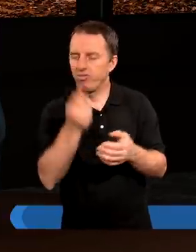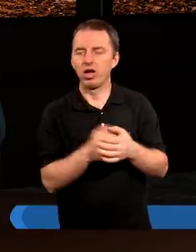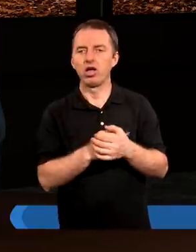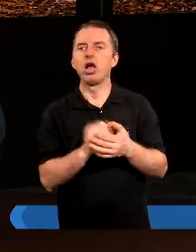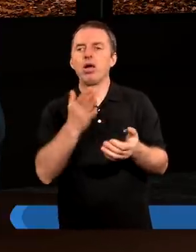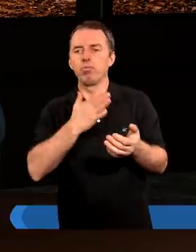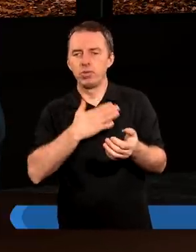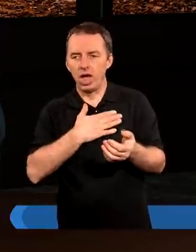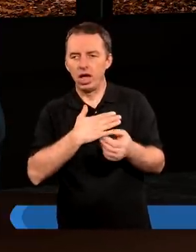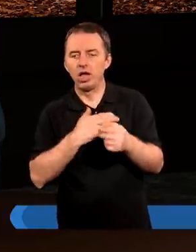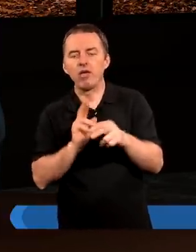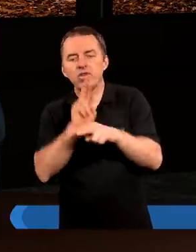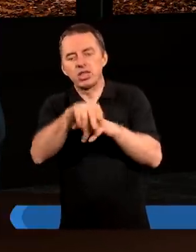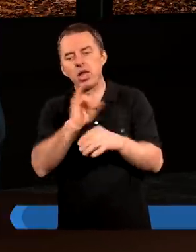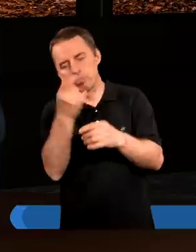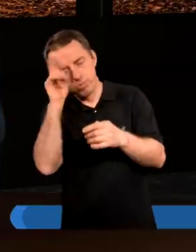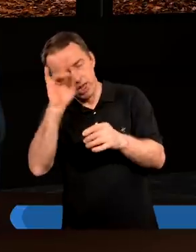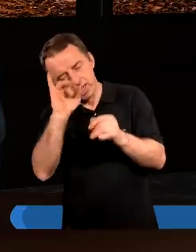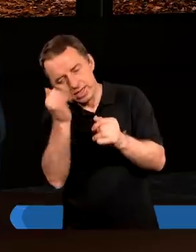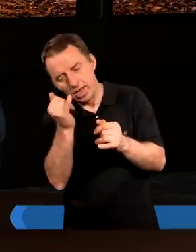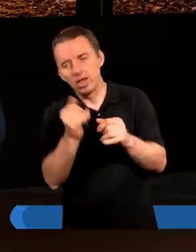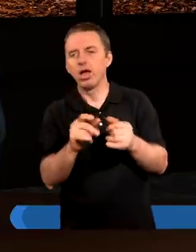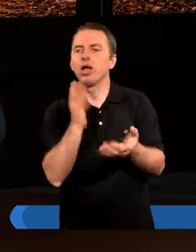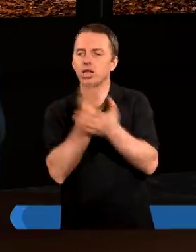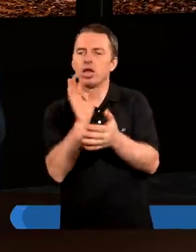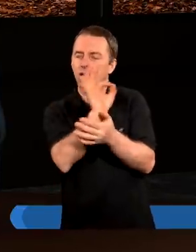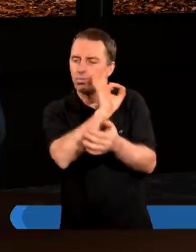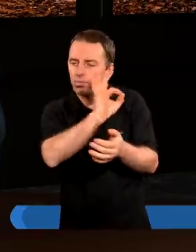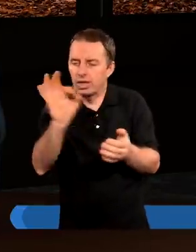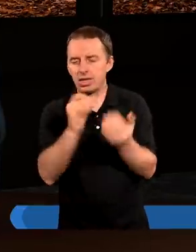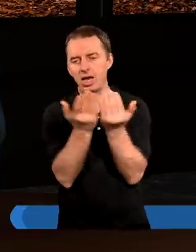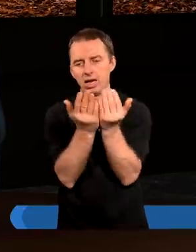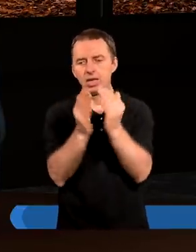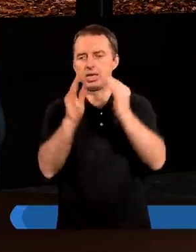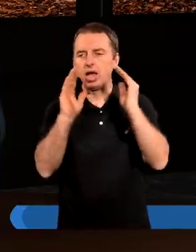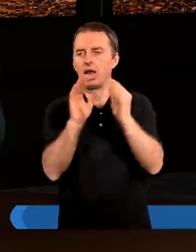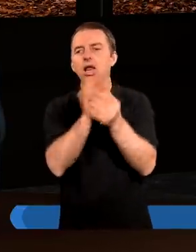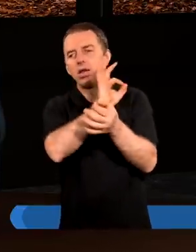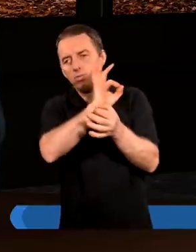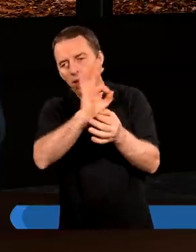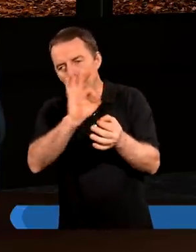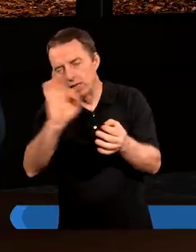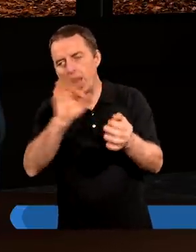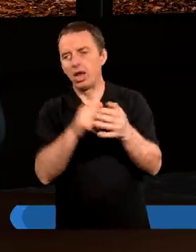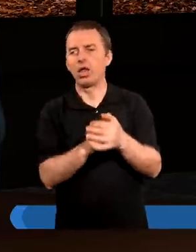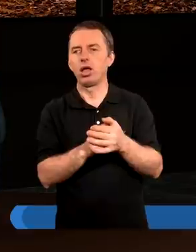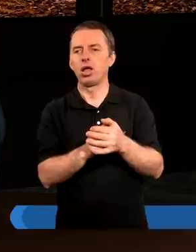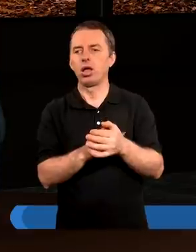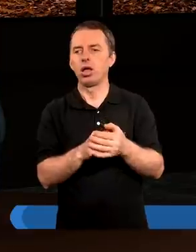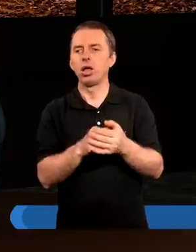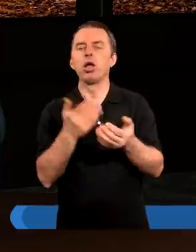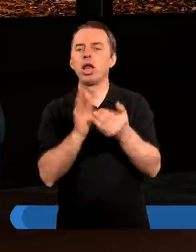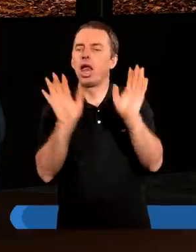nie chrztem byle jakim, tylko w specjalnej scenerii, przy